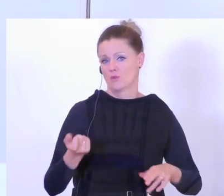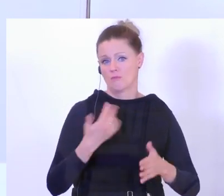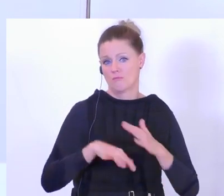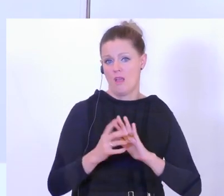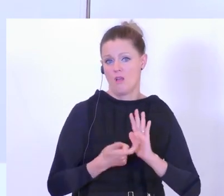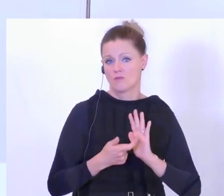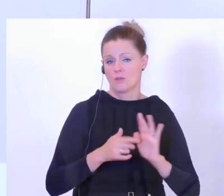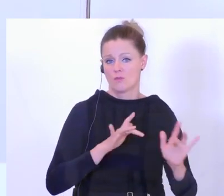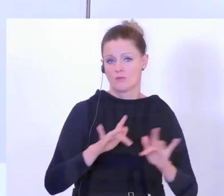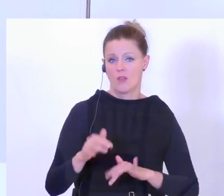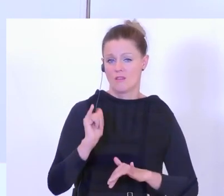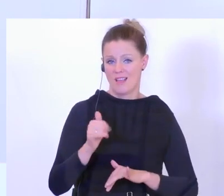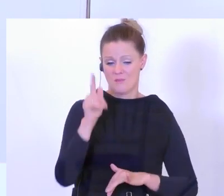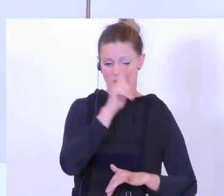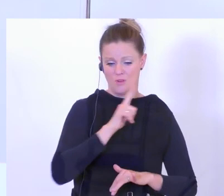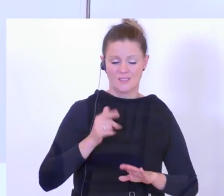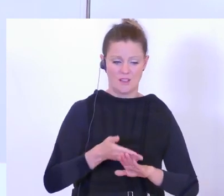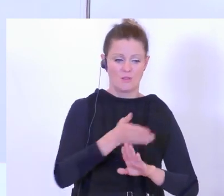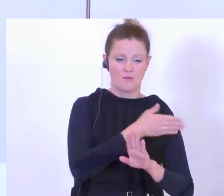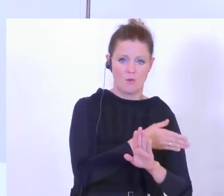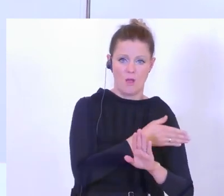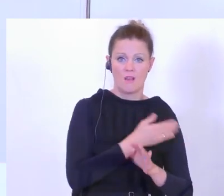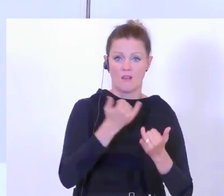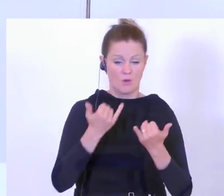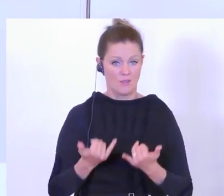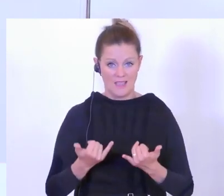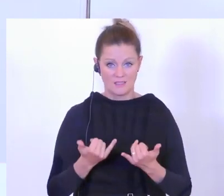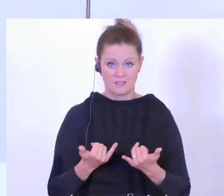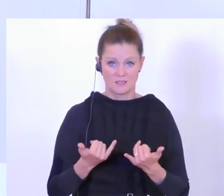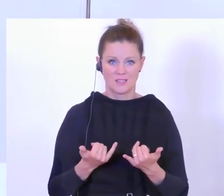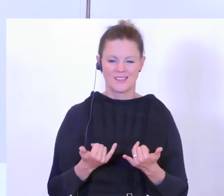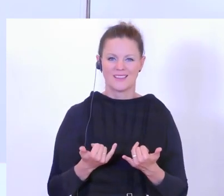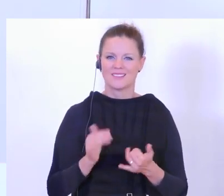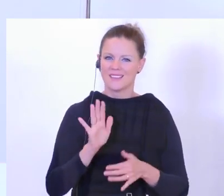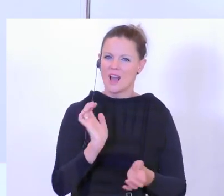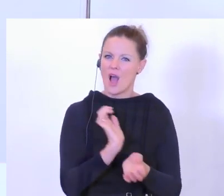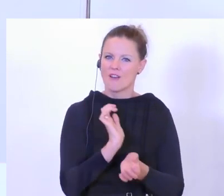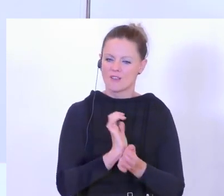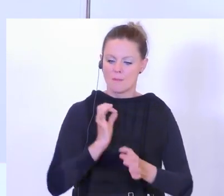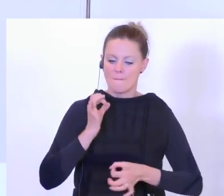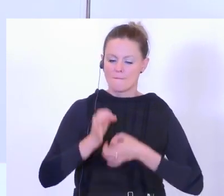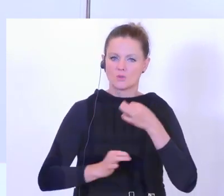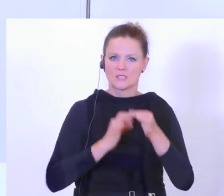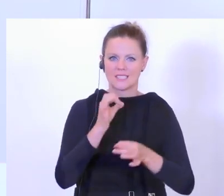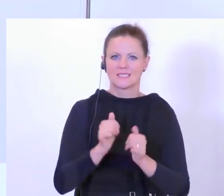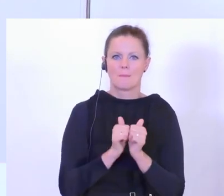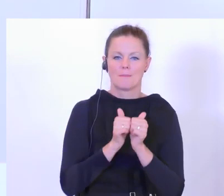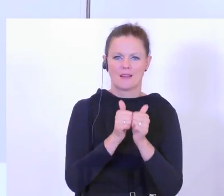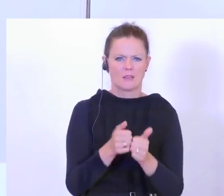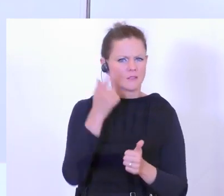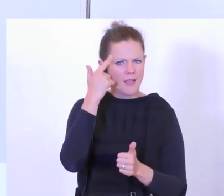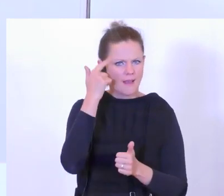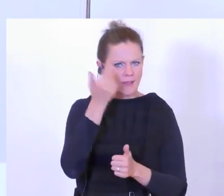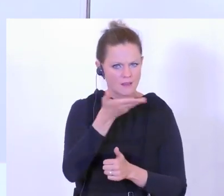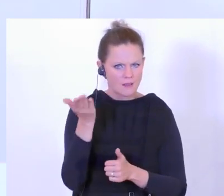Eigenverantwortung. Und die Polizei hat vorher schon und wie auch jetzt immer nur die Aufgabe, diesen Prozess zu begleiten. Erinnern Sie sich, es